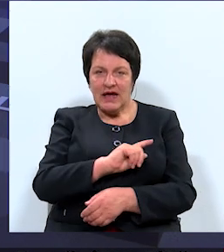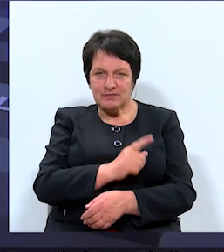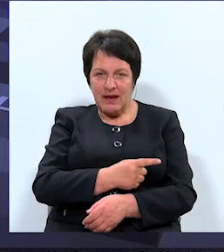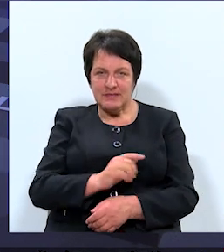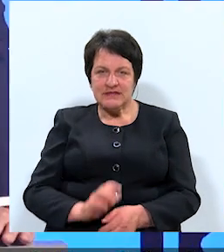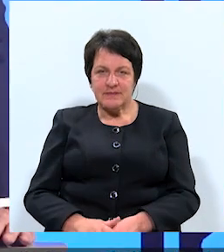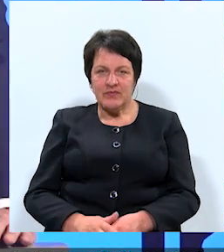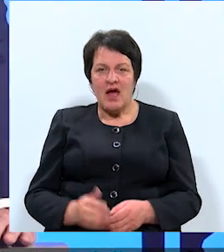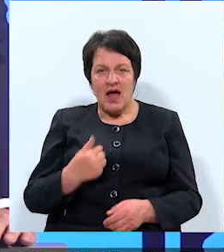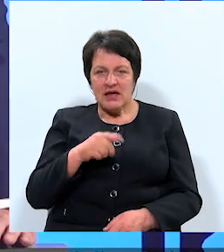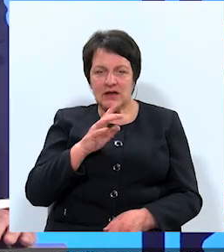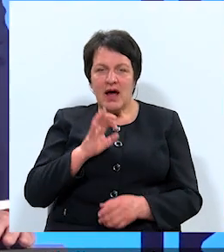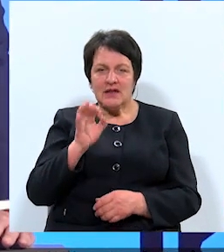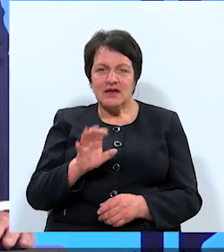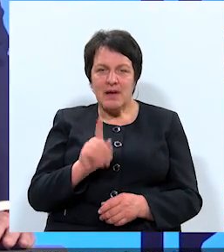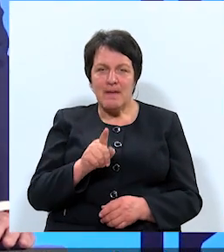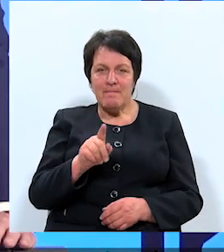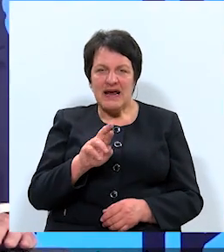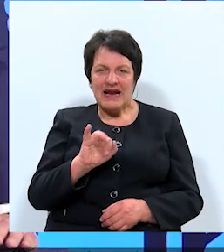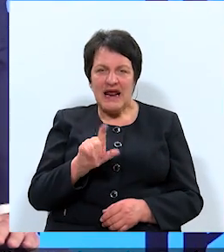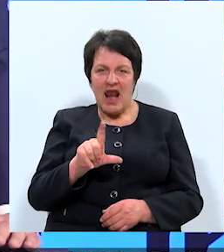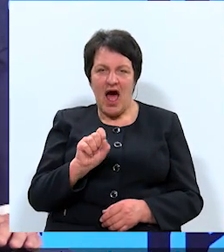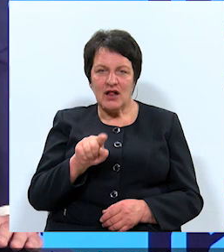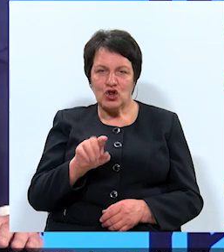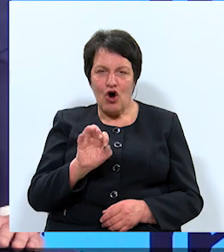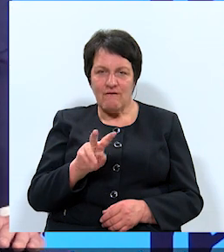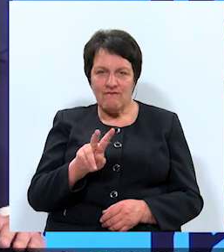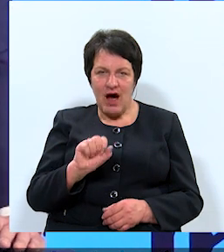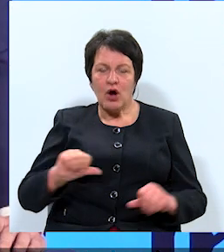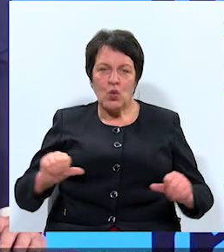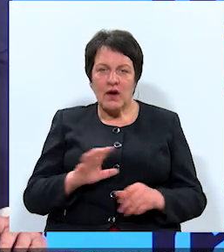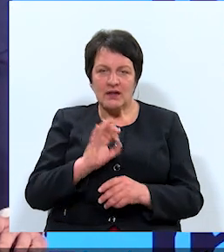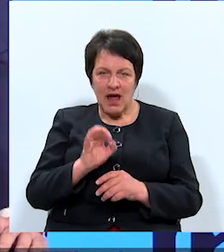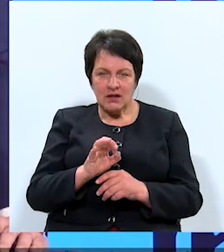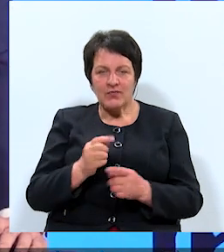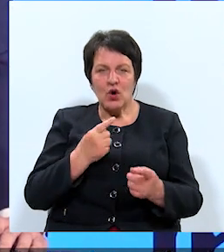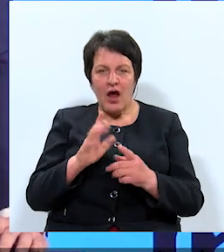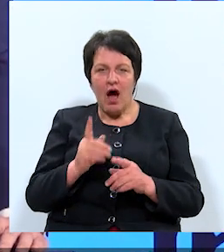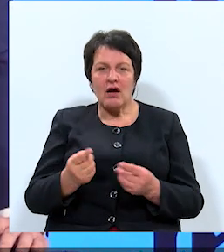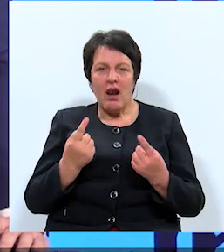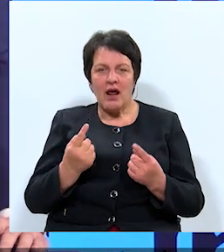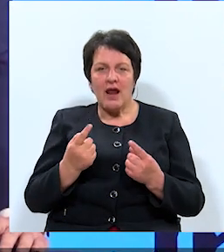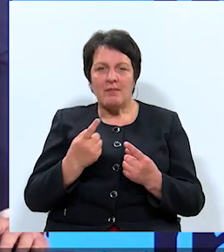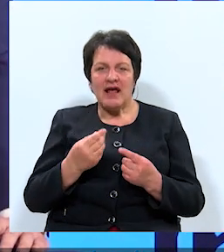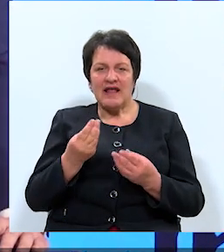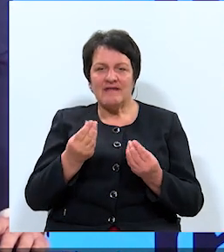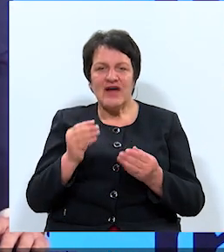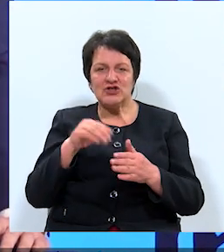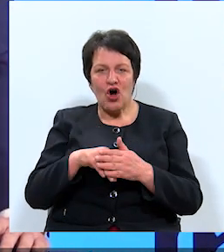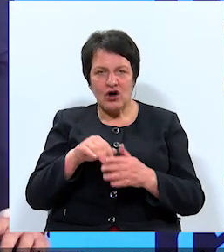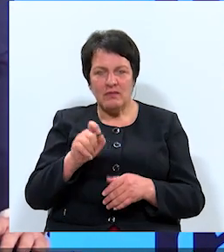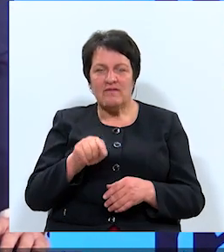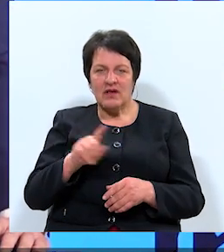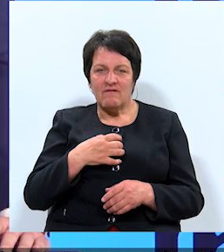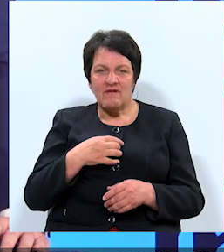Jā, es gribētu piebilst par Latvā kunga teiktu, tomēr runājot ar lielajiem investoriem. Lielajiem investoriem ir vajadzīga